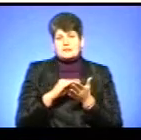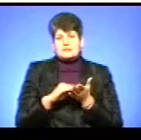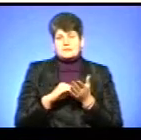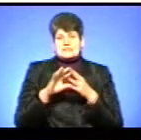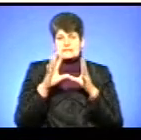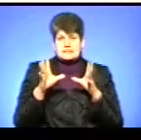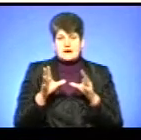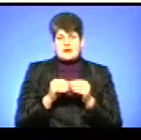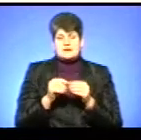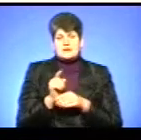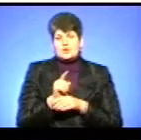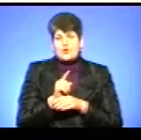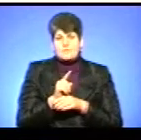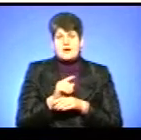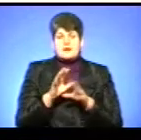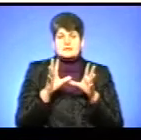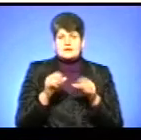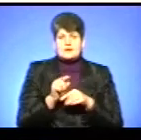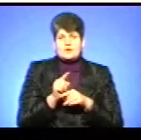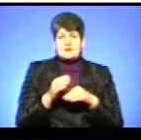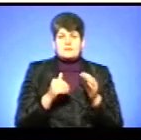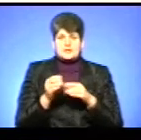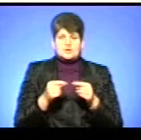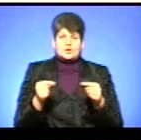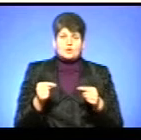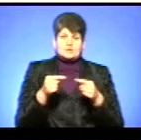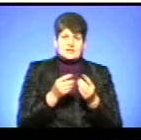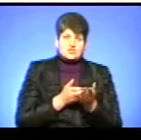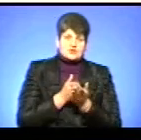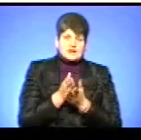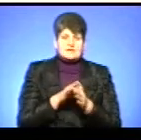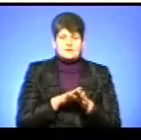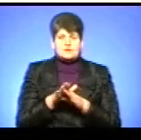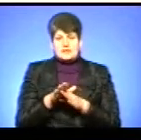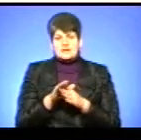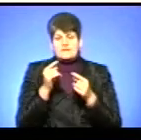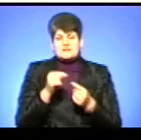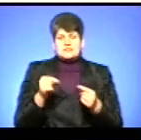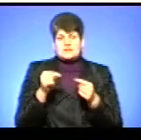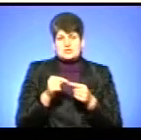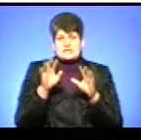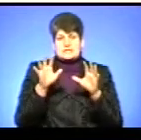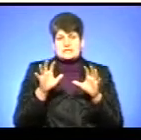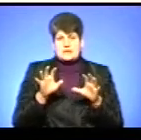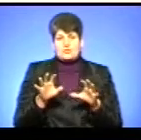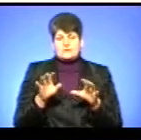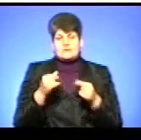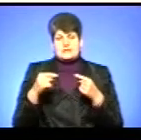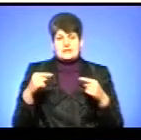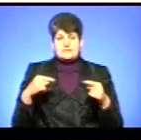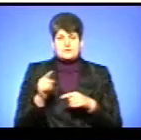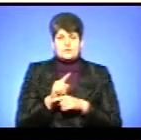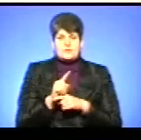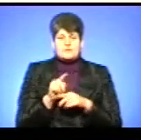загальні норми, а вже практичні, конкретні шляхи реалізації визначаються саме. Законними та іншими